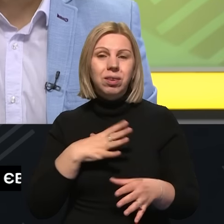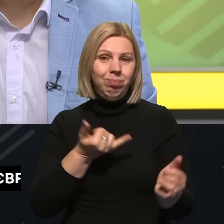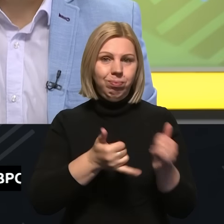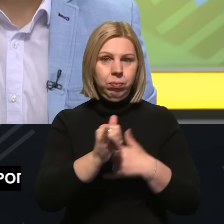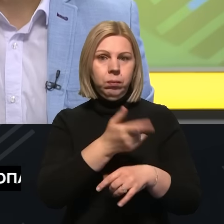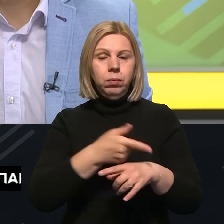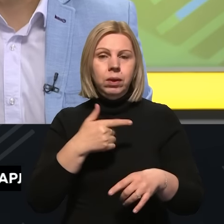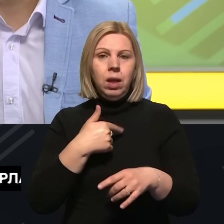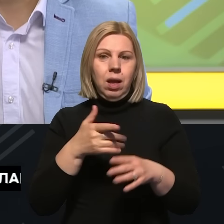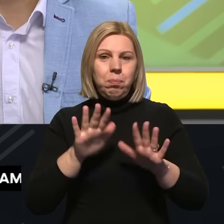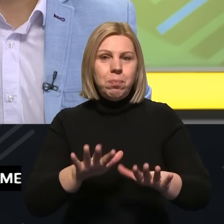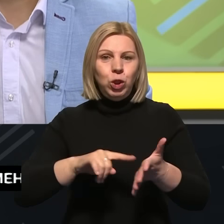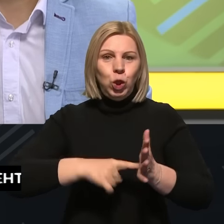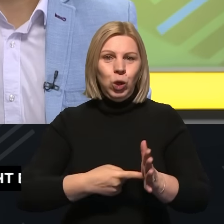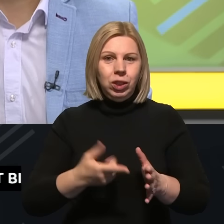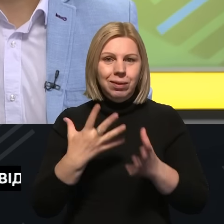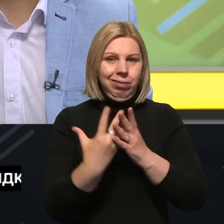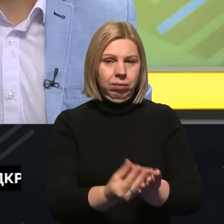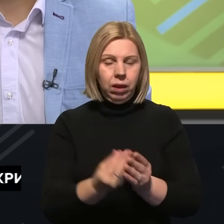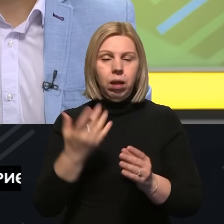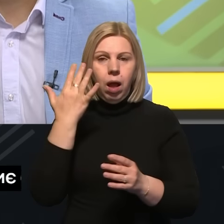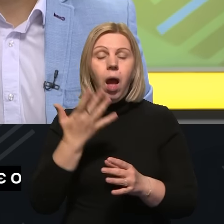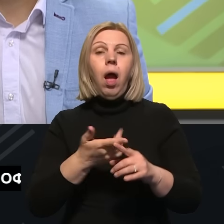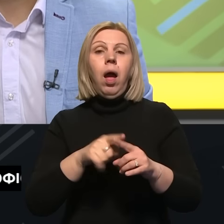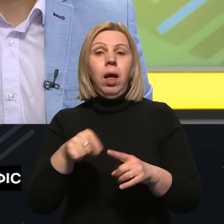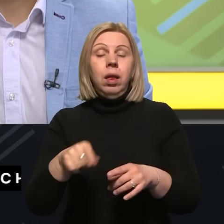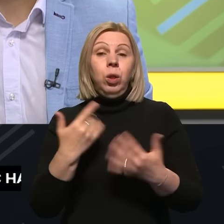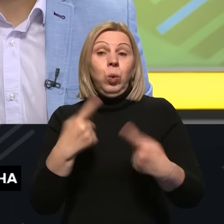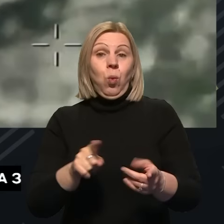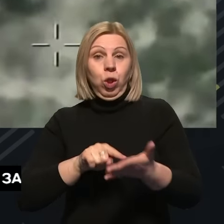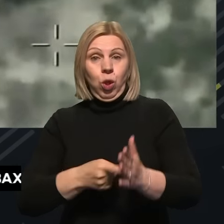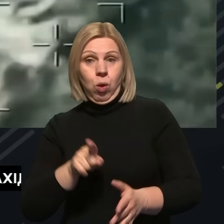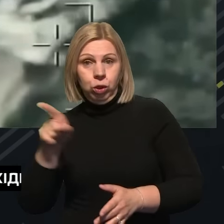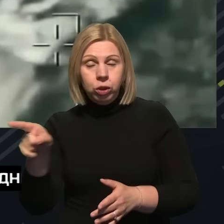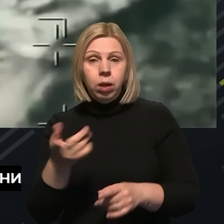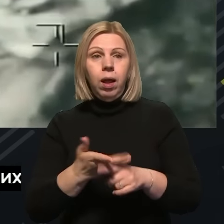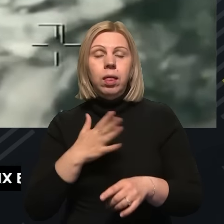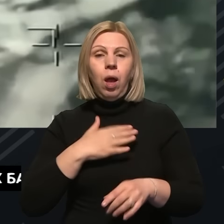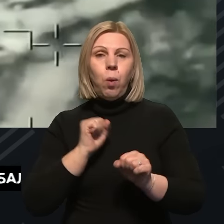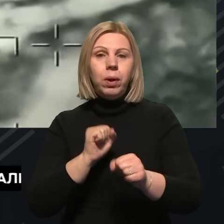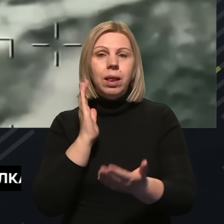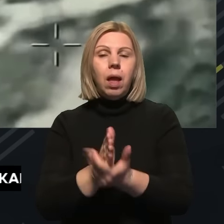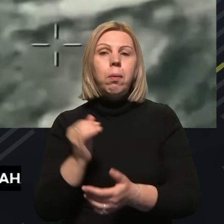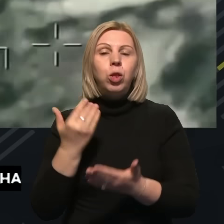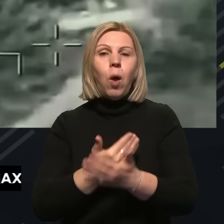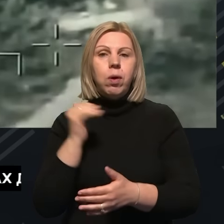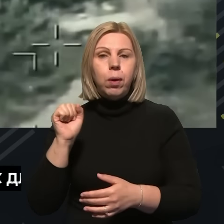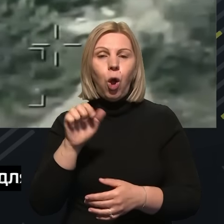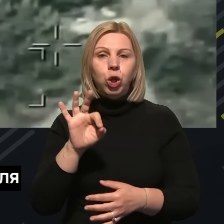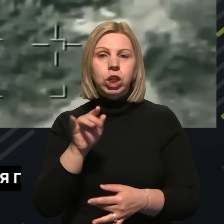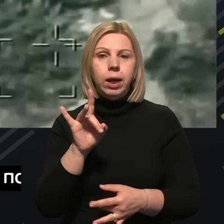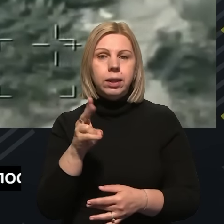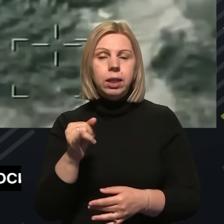підрозділи і займаних рубежів. На іншому напрямку для намагання прориву нашої оборони, напрямок Новобахмутівка, Очеретине,